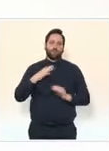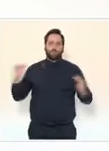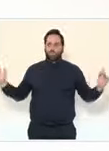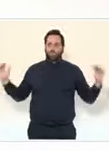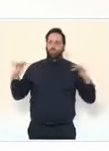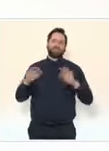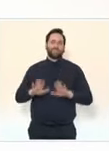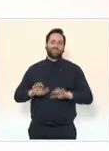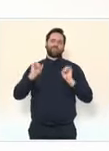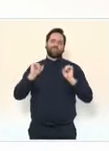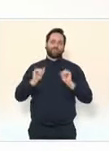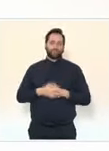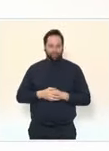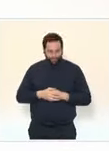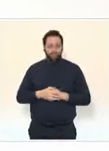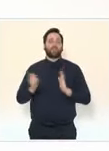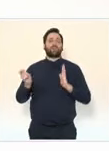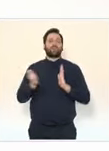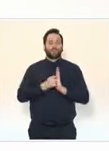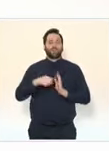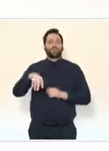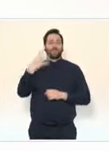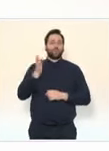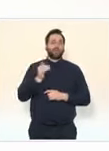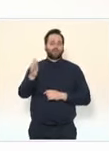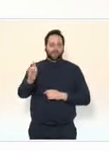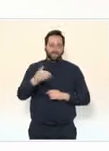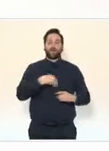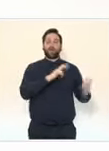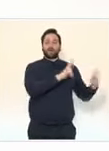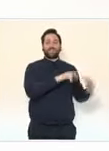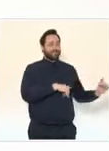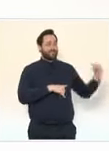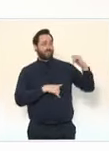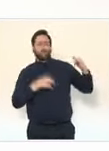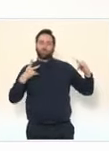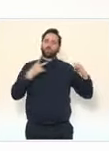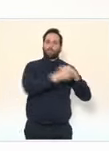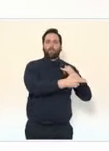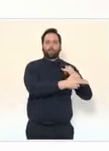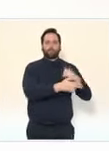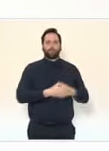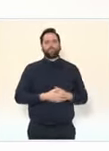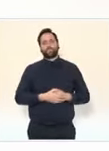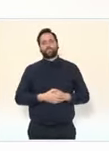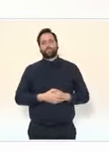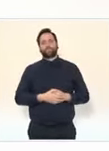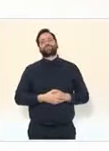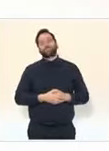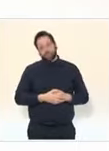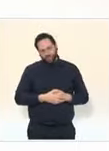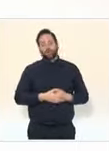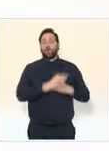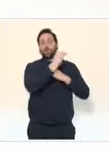14 avril, nous avons suspendu les vols depuis le Brésil. Mais nous savons que l'arrêt des liaisons aériennes n'offre qu'une protection